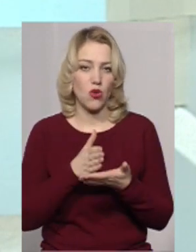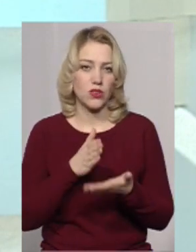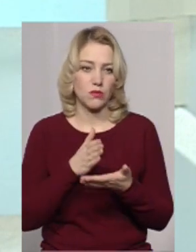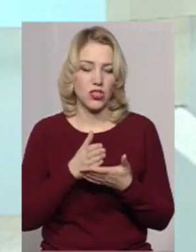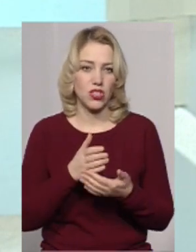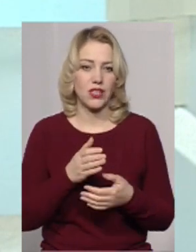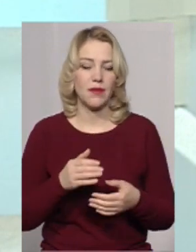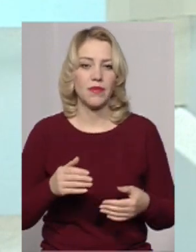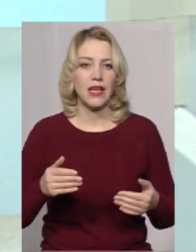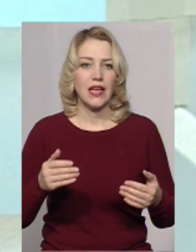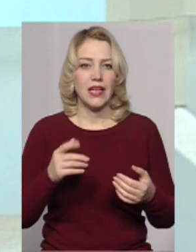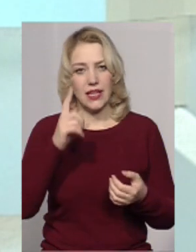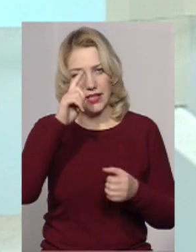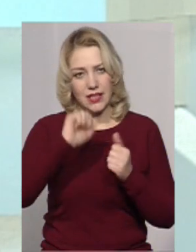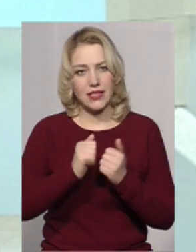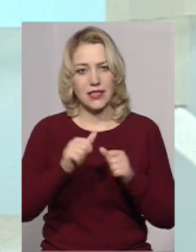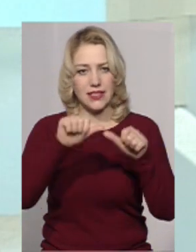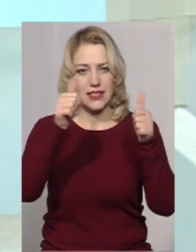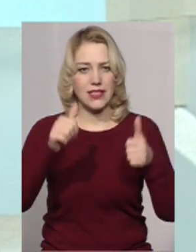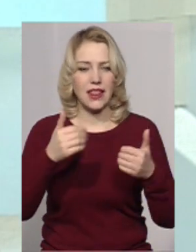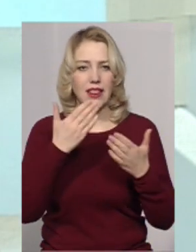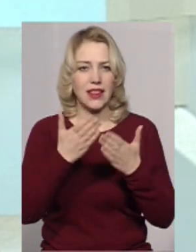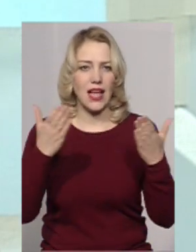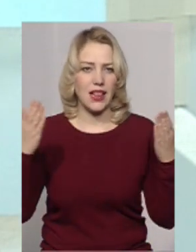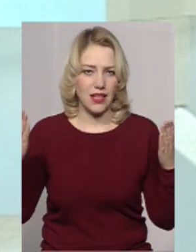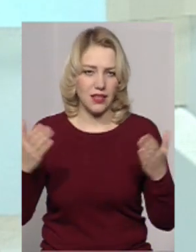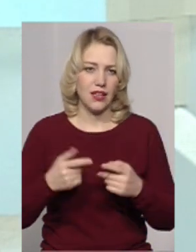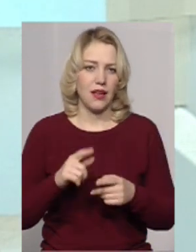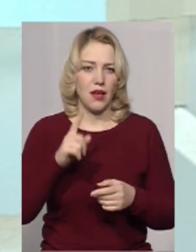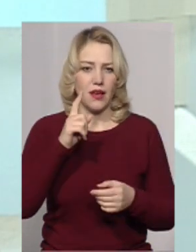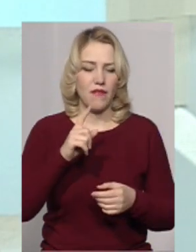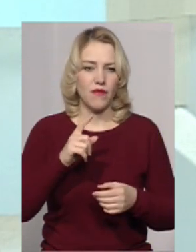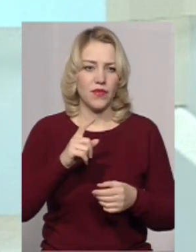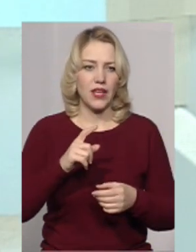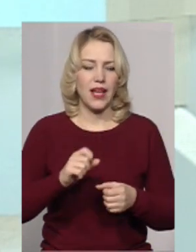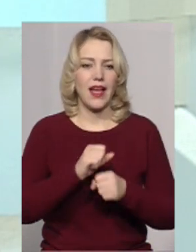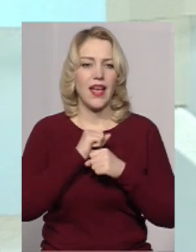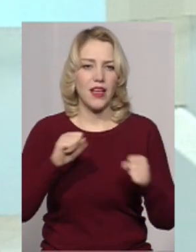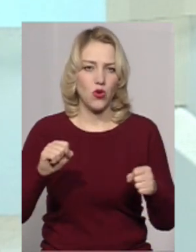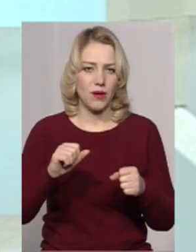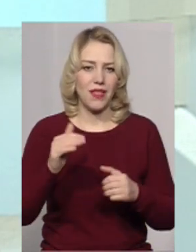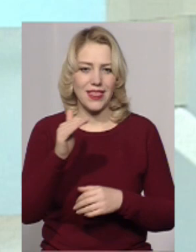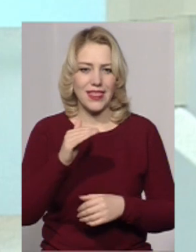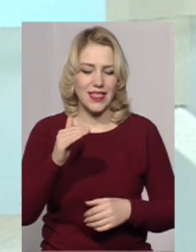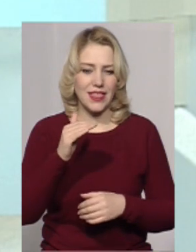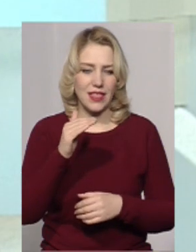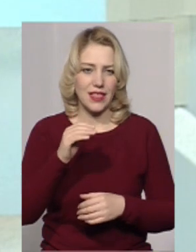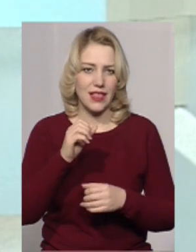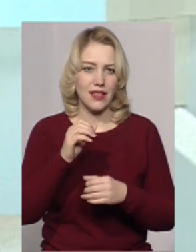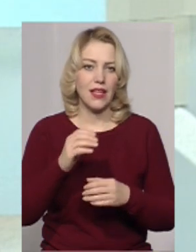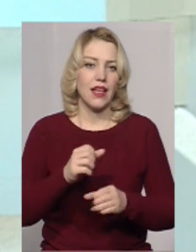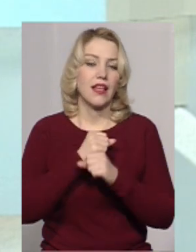стели меморіалу Героям Небесної Сотні та воїнам АТО.